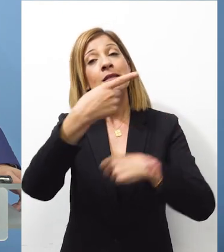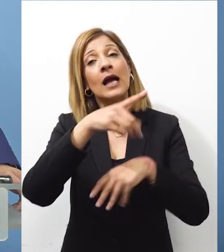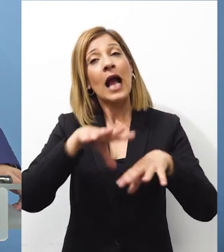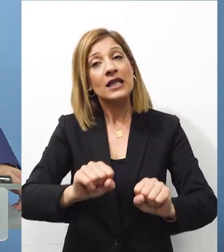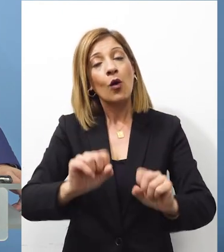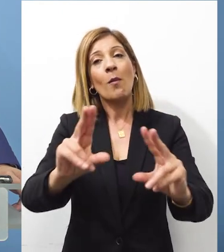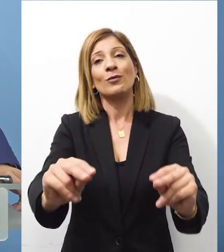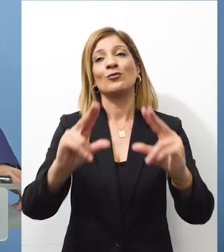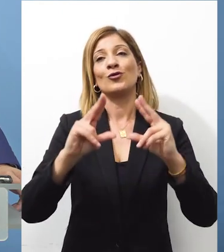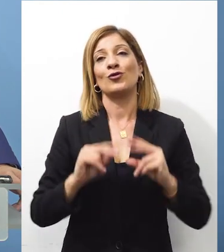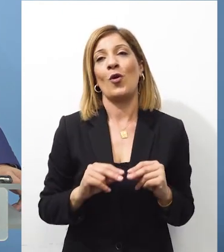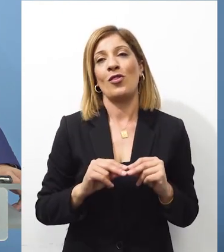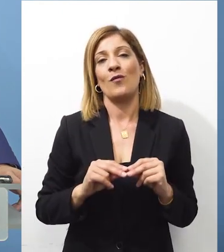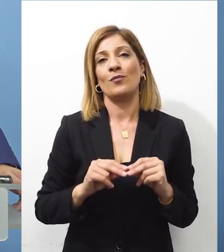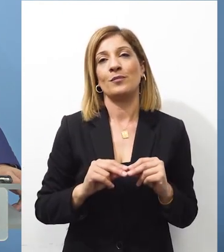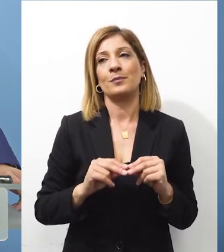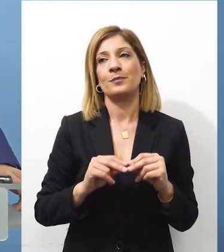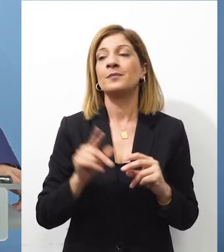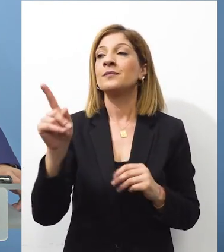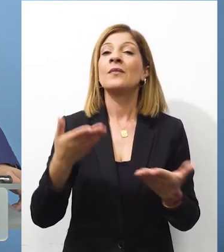δείξει την ίδια επικοδομητική στάση που επιδεικνύουμε εμείς